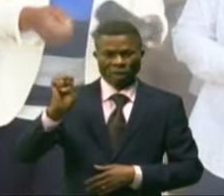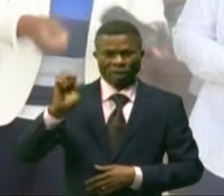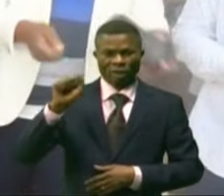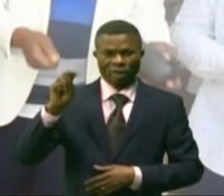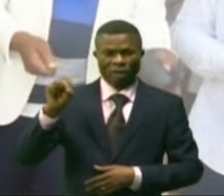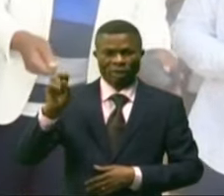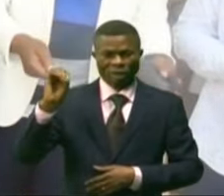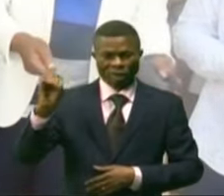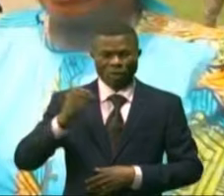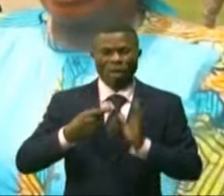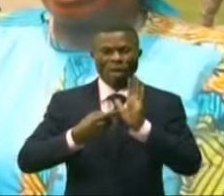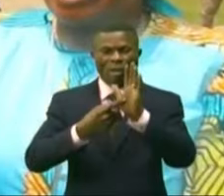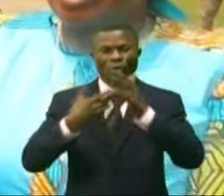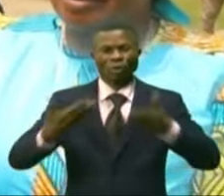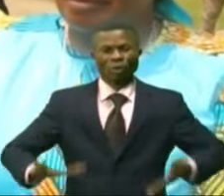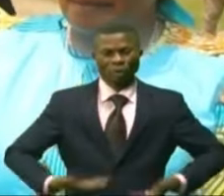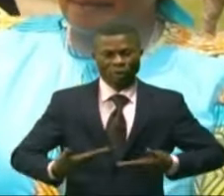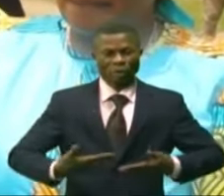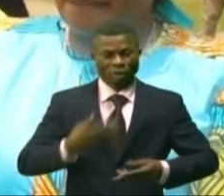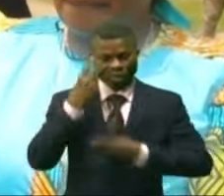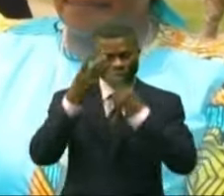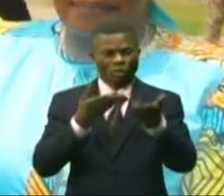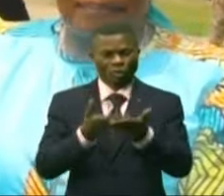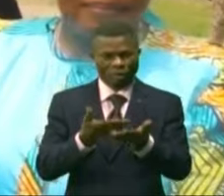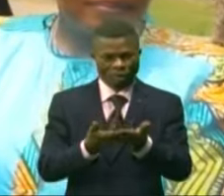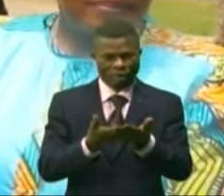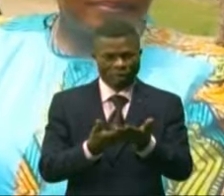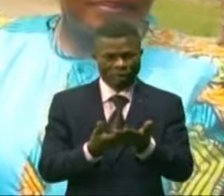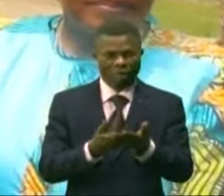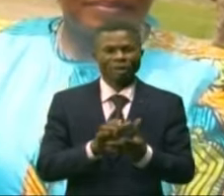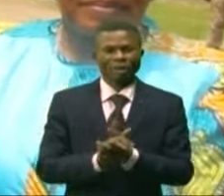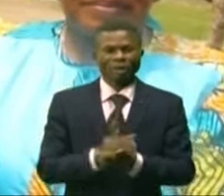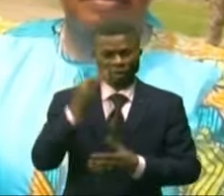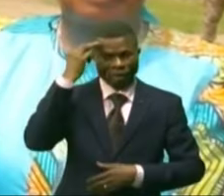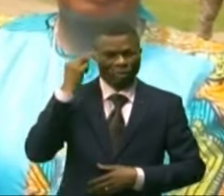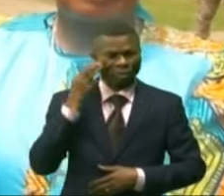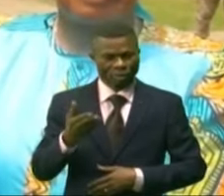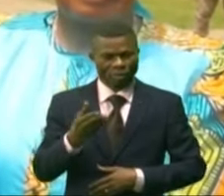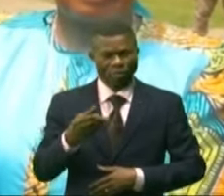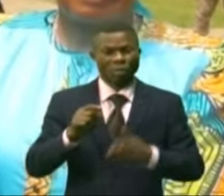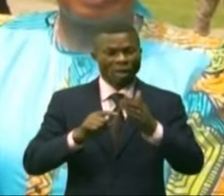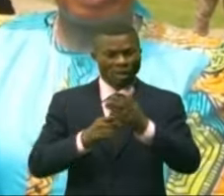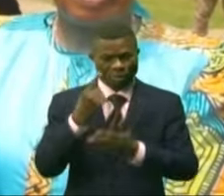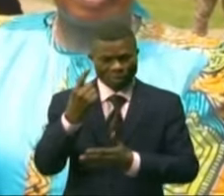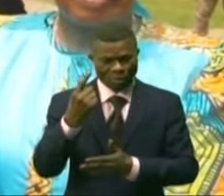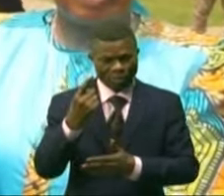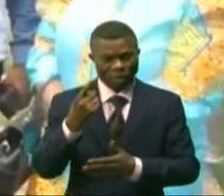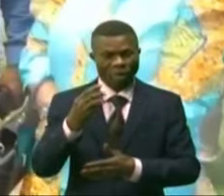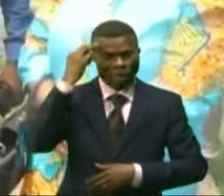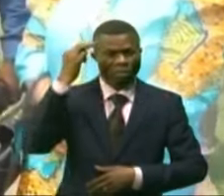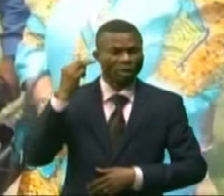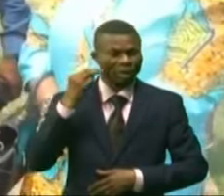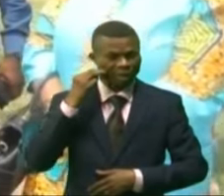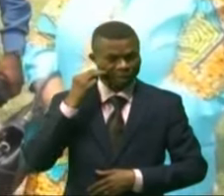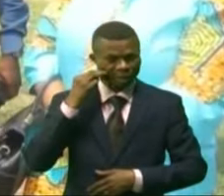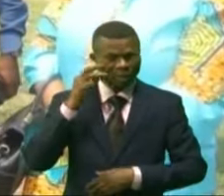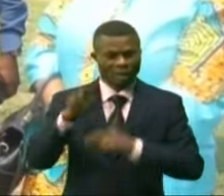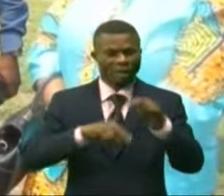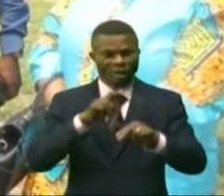qui a exprimé sa satisfaction pour cette visite de la tutelle. C'est pour la première fois que le ministre national